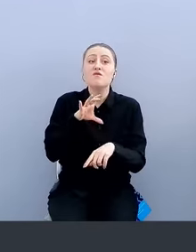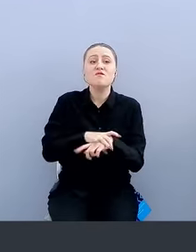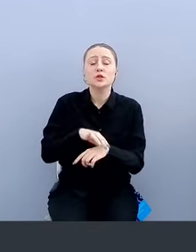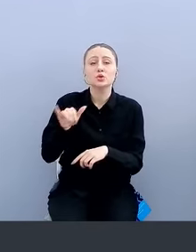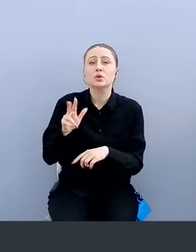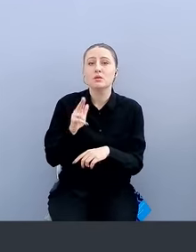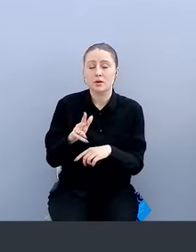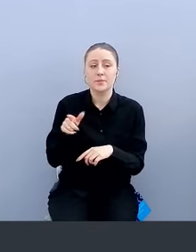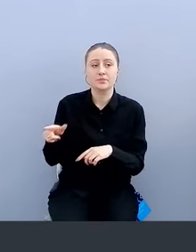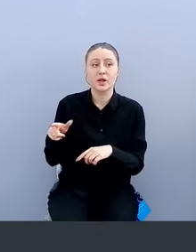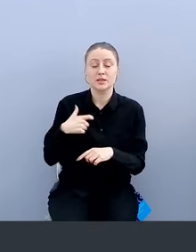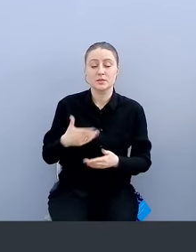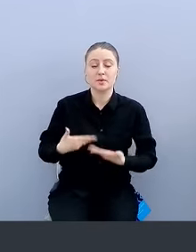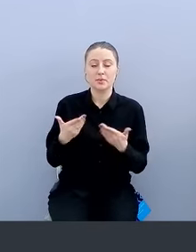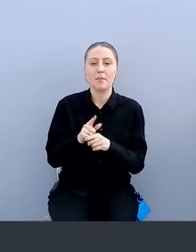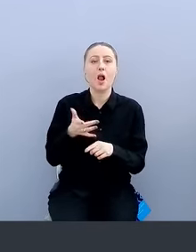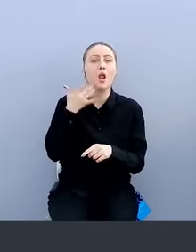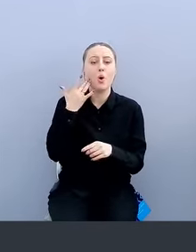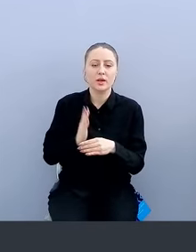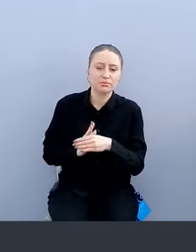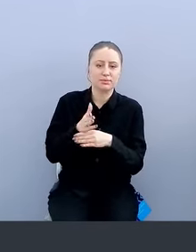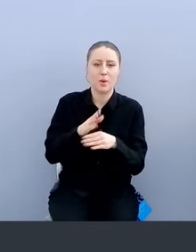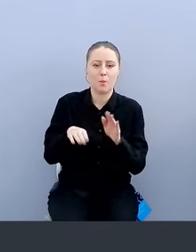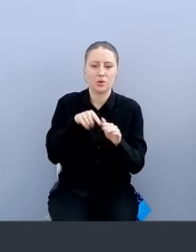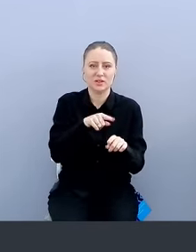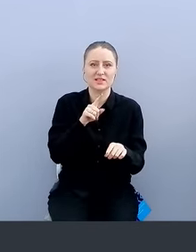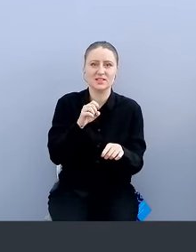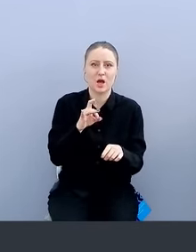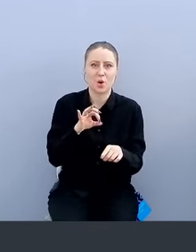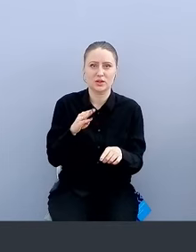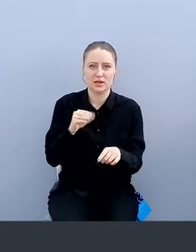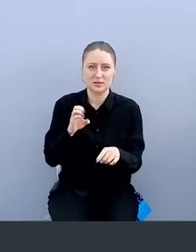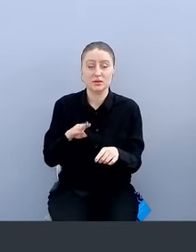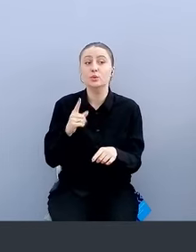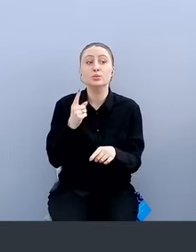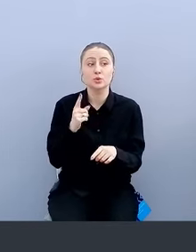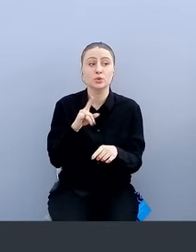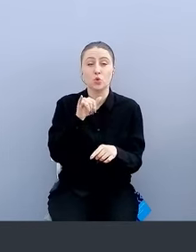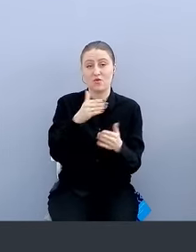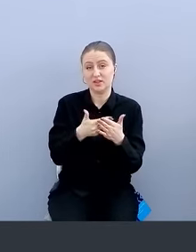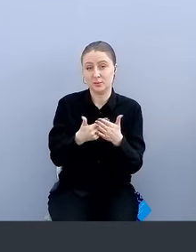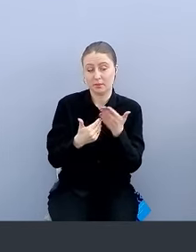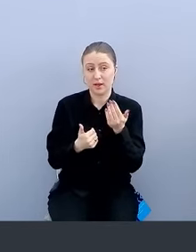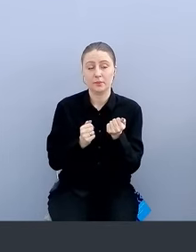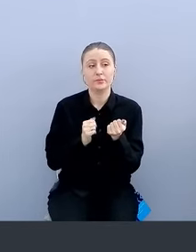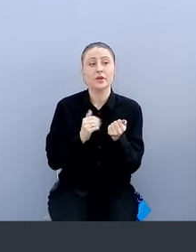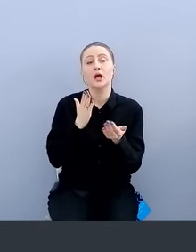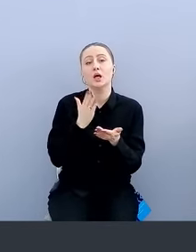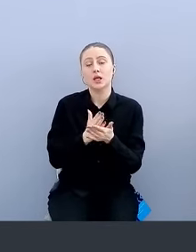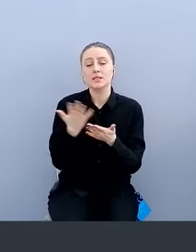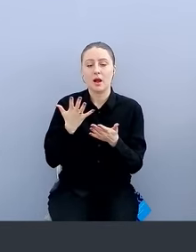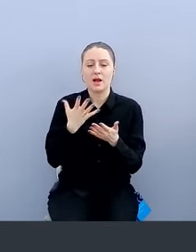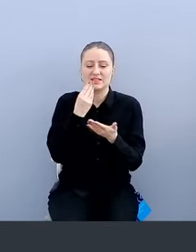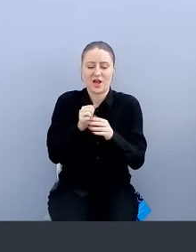Фактически они позиционируют как легкий заезд под Zeratrust, потому что вот у вас, например, есть какая-то